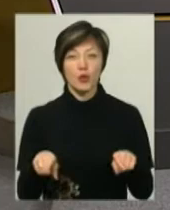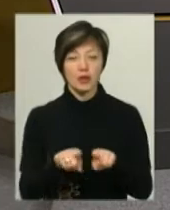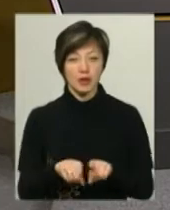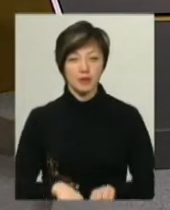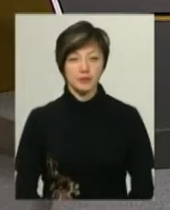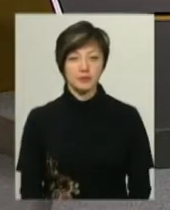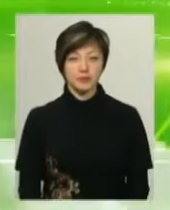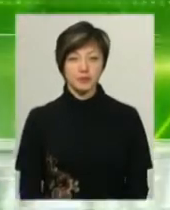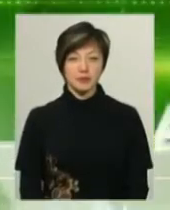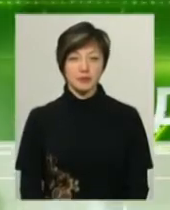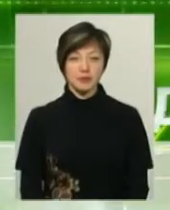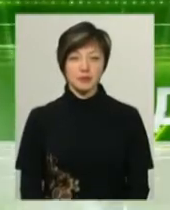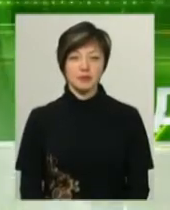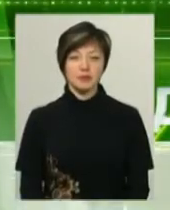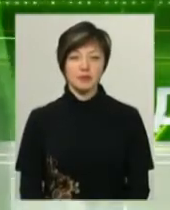таке.